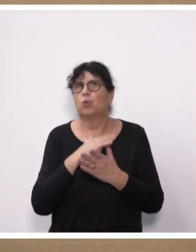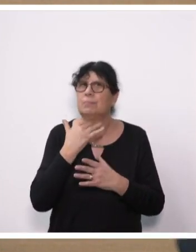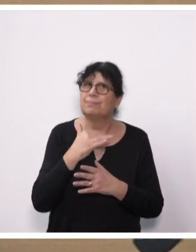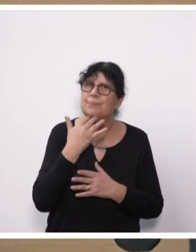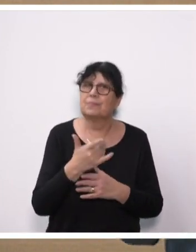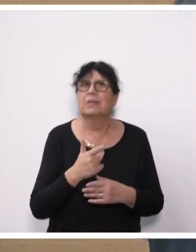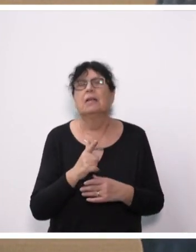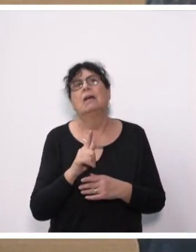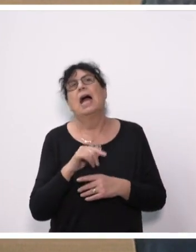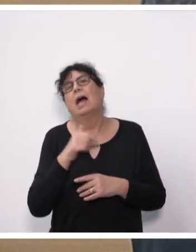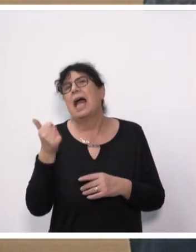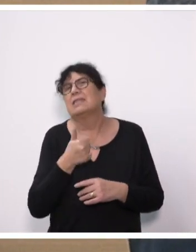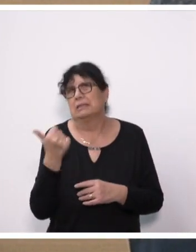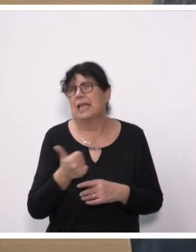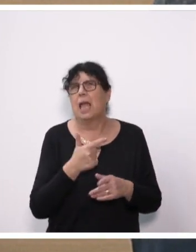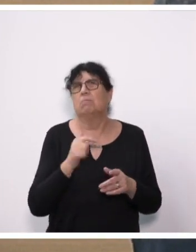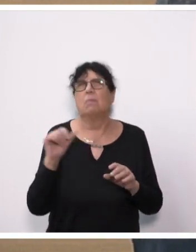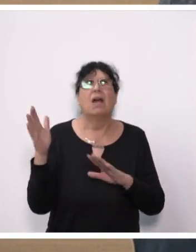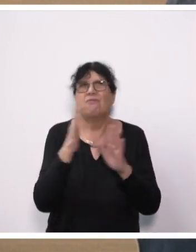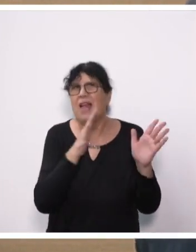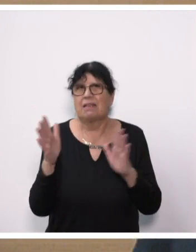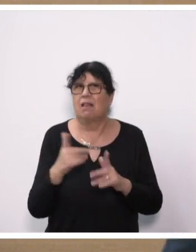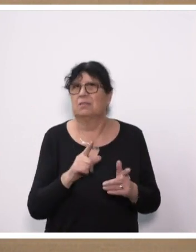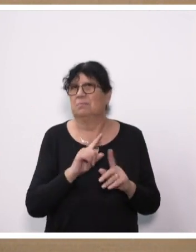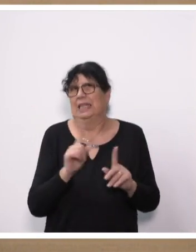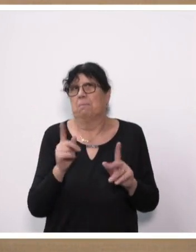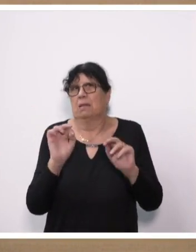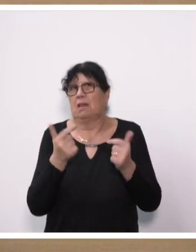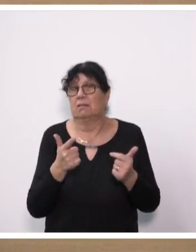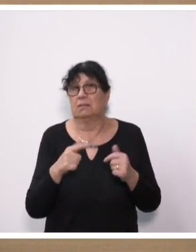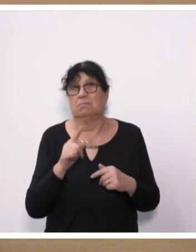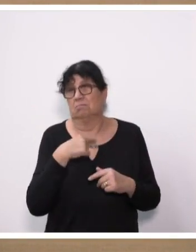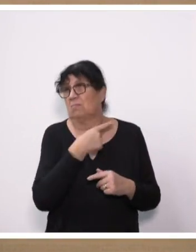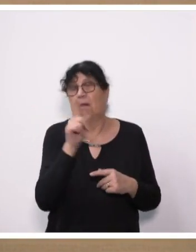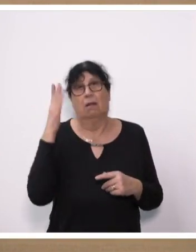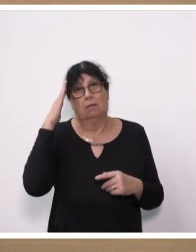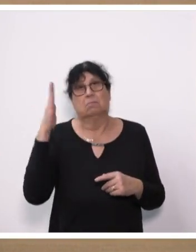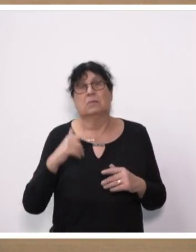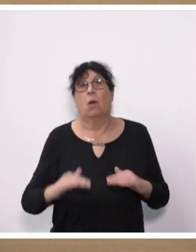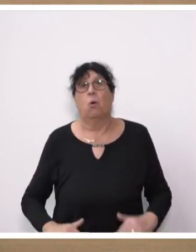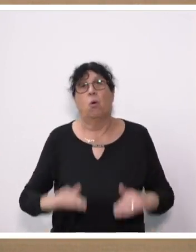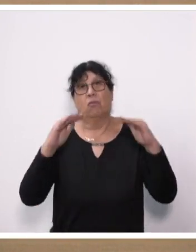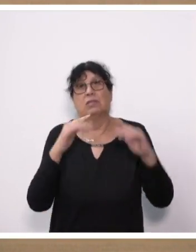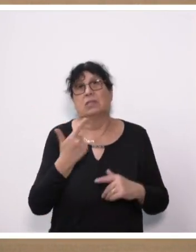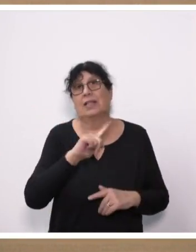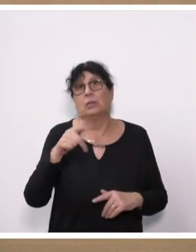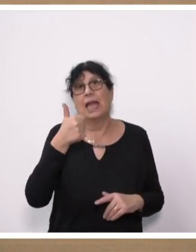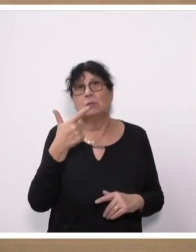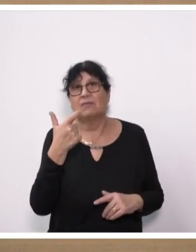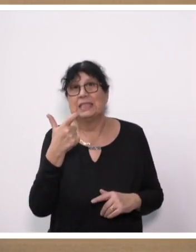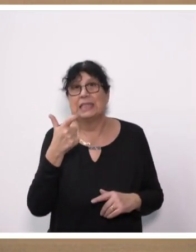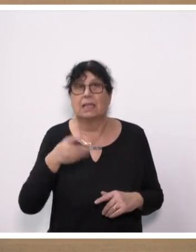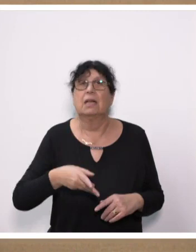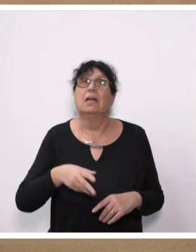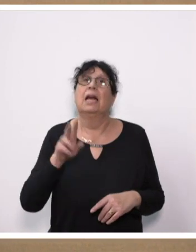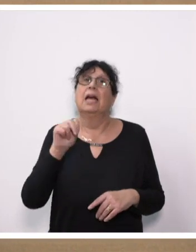Extremwetterereignisse keine Seltenheit mehr. Wir alle können uns noch an die verheerenden Hochwasserereignisse im Jahr 2021 in NRW und